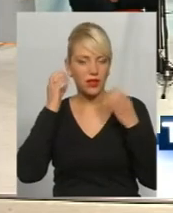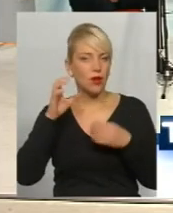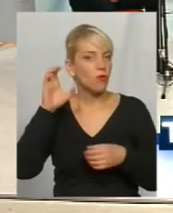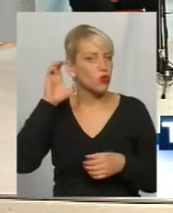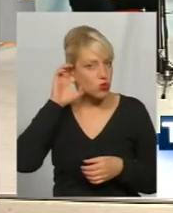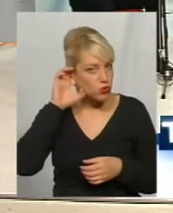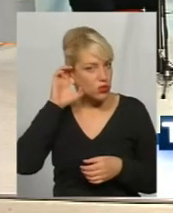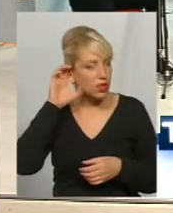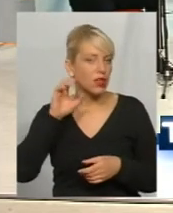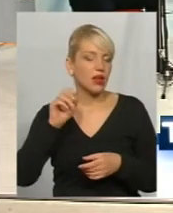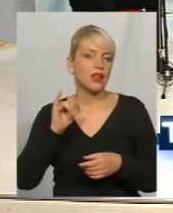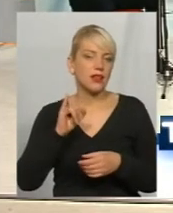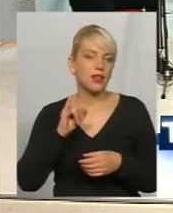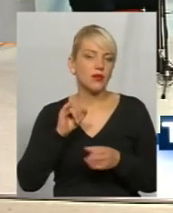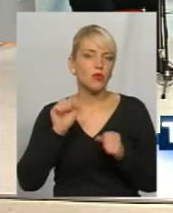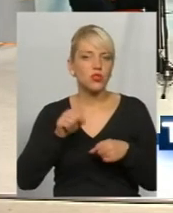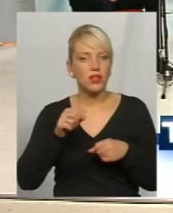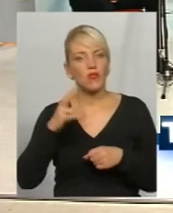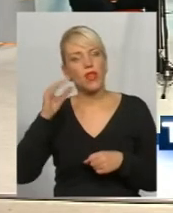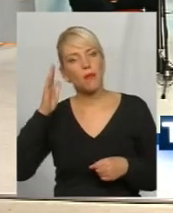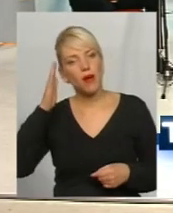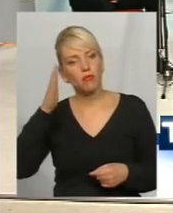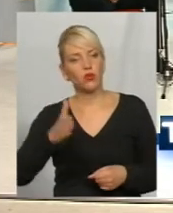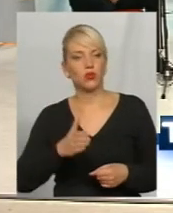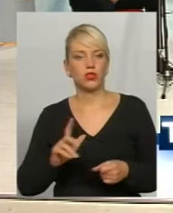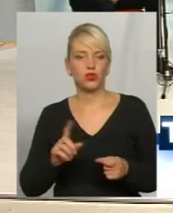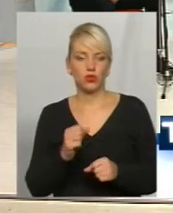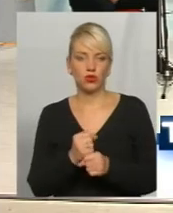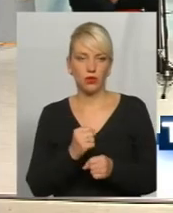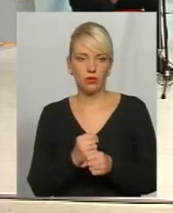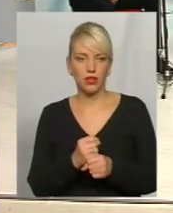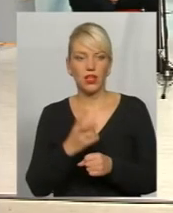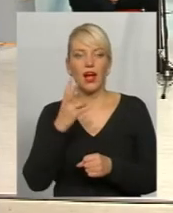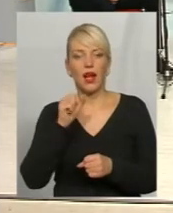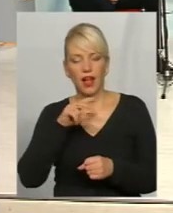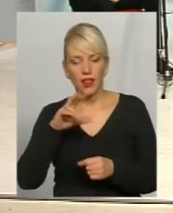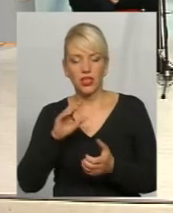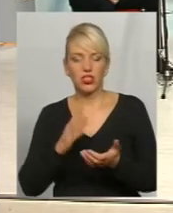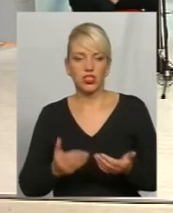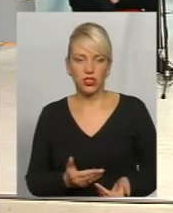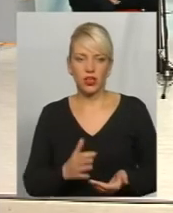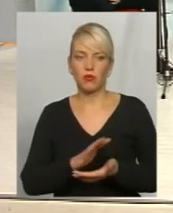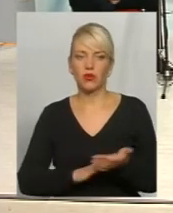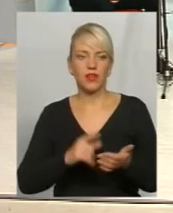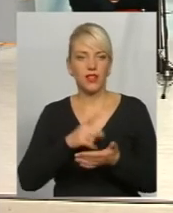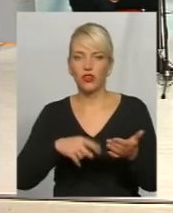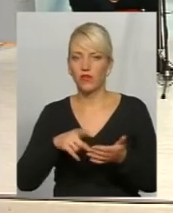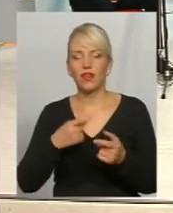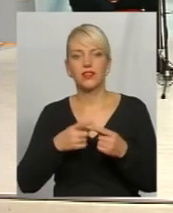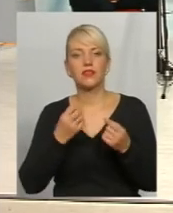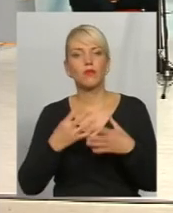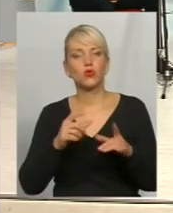Почути, послухати і, можливо, на майбутнє, можливо, щось змінити. Але життя вже продовжується. Не довіряти так просто, це слова.